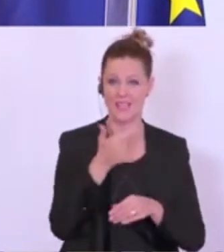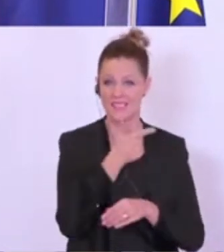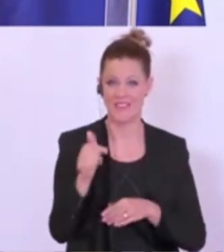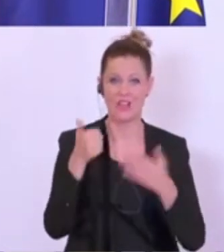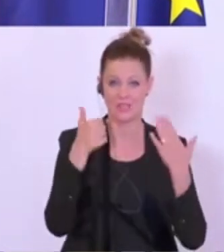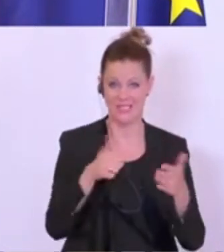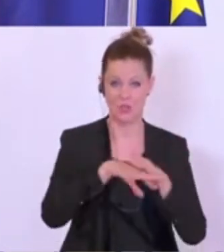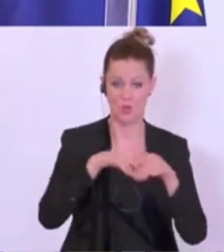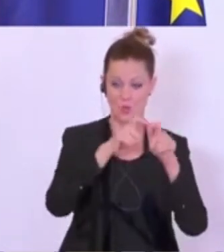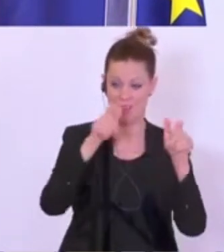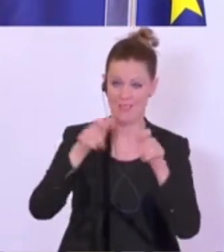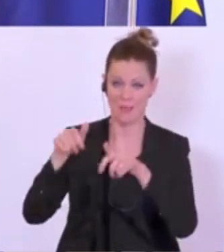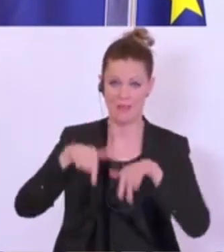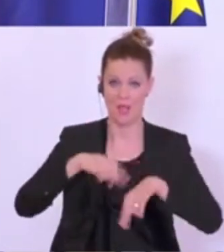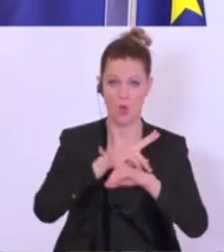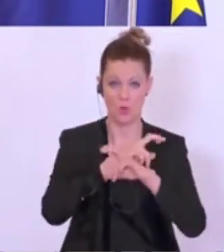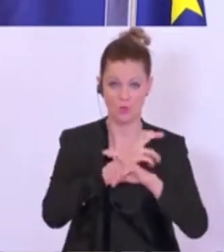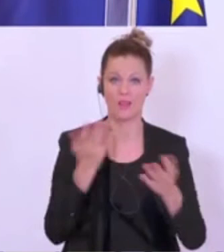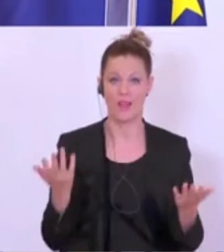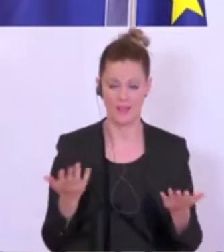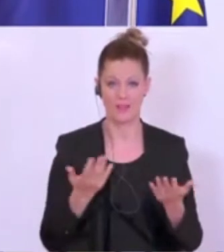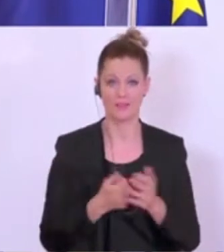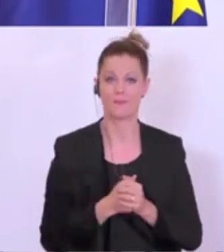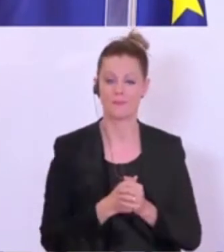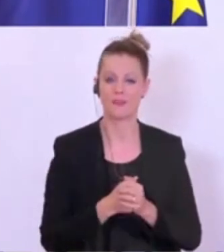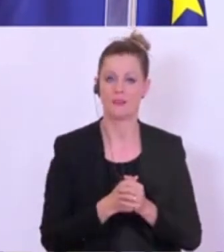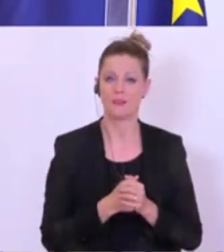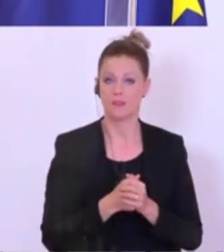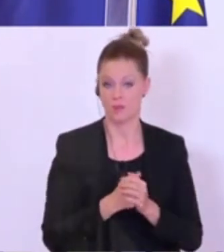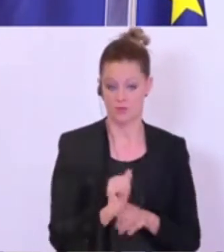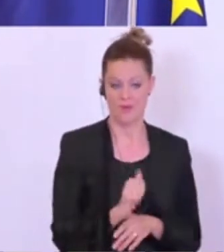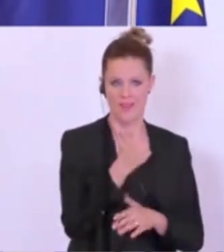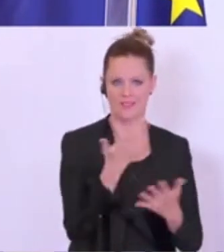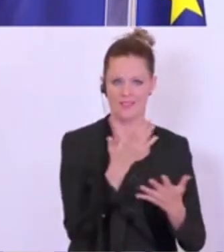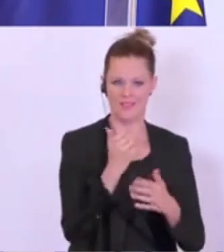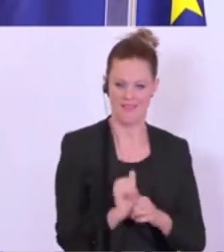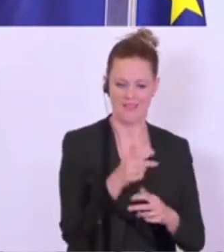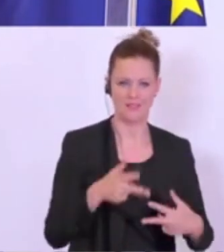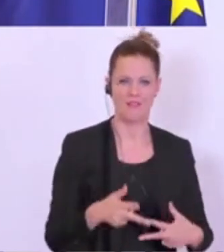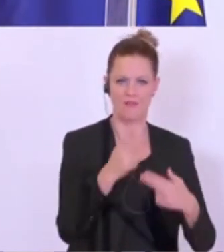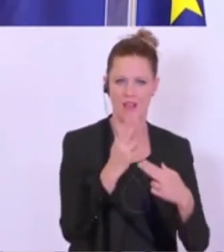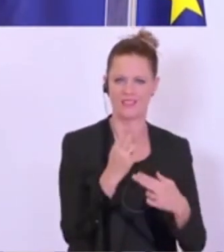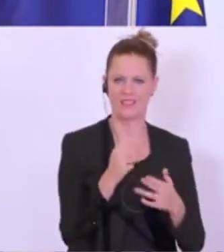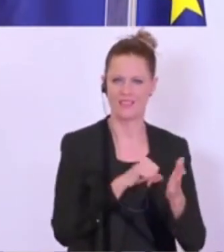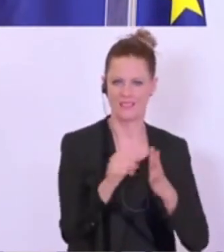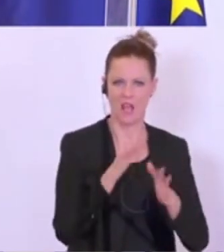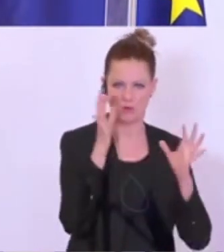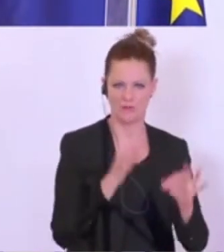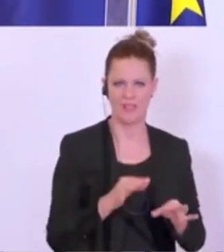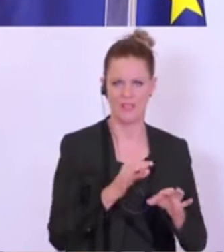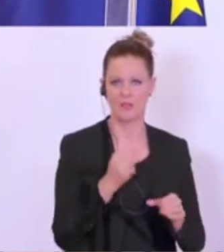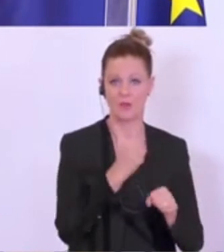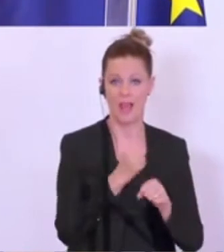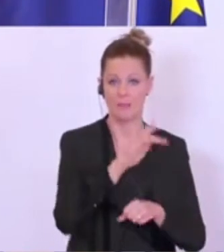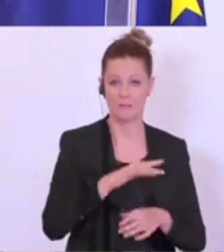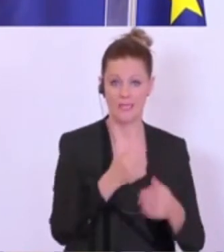Unternehmen in Österreich. Und hier ging es zuerst um die erste Phase, Liquidität und Arbeitsplatzsicherung.